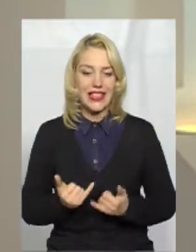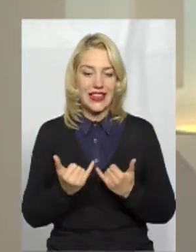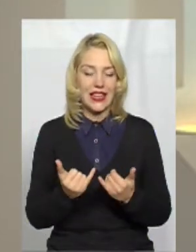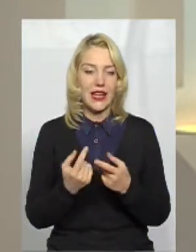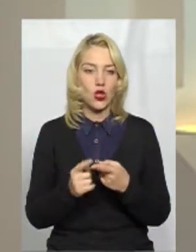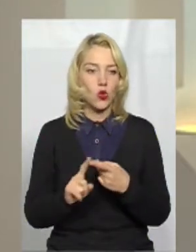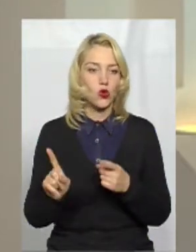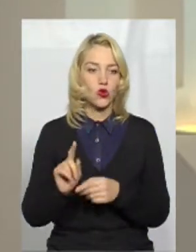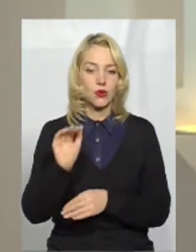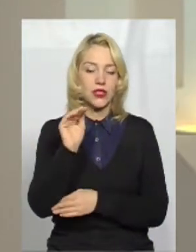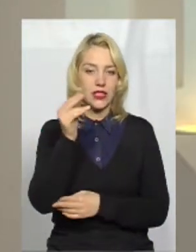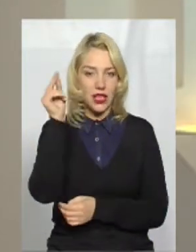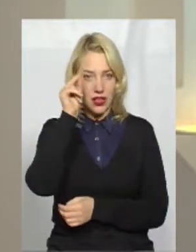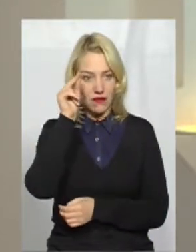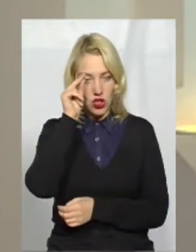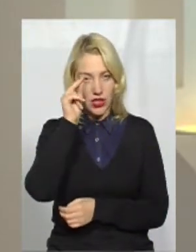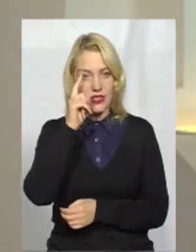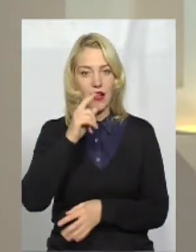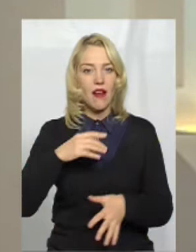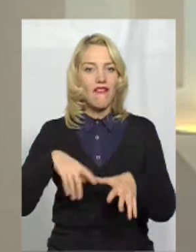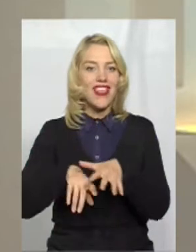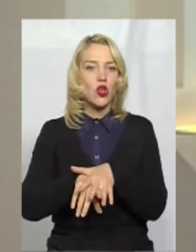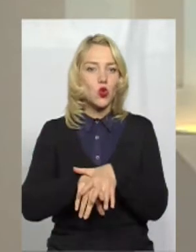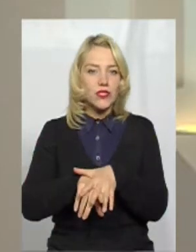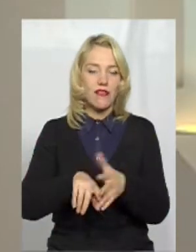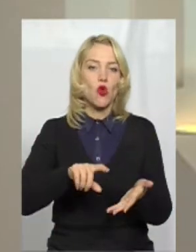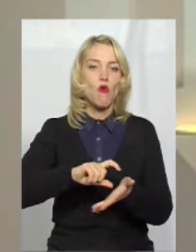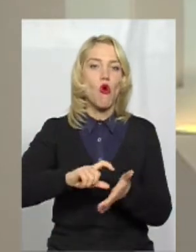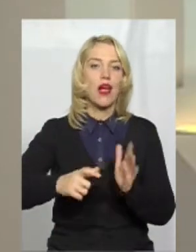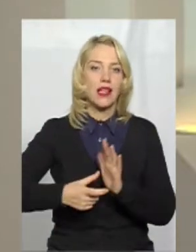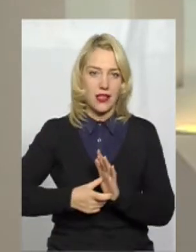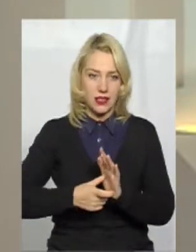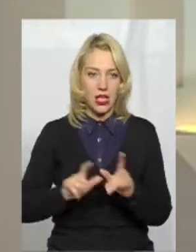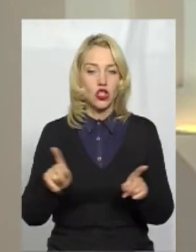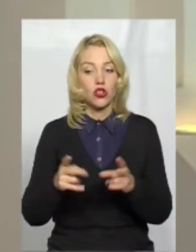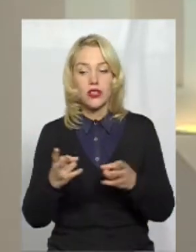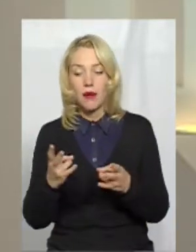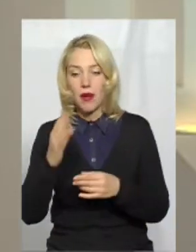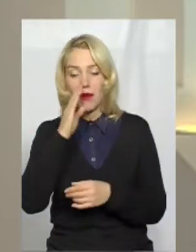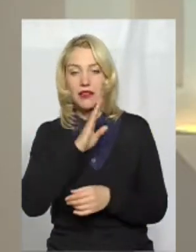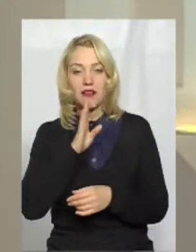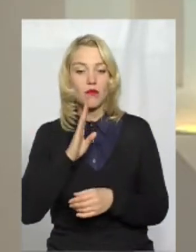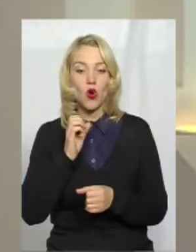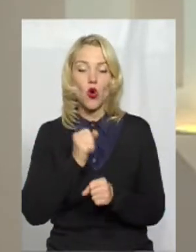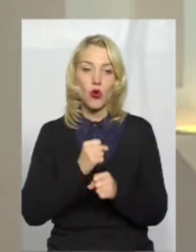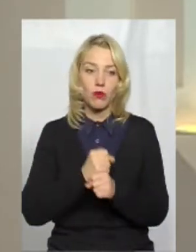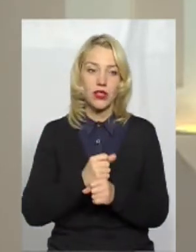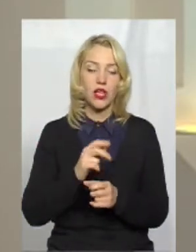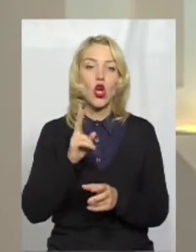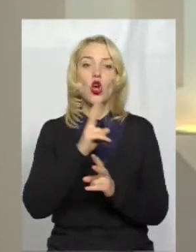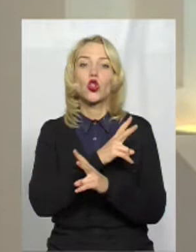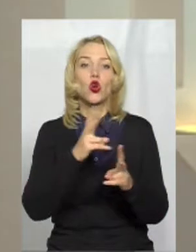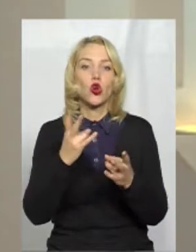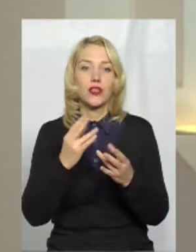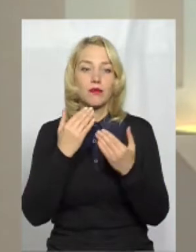щоб дитина навчалася в інклюзивному класі. Що для цього батькам треба робити, до кого звертатися? Напевно, спочатку